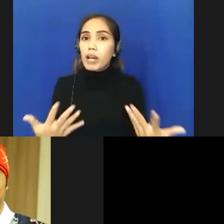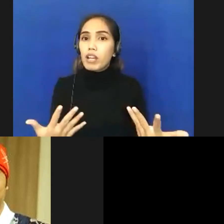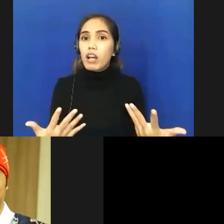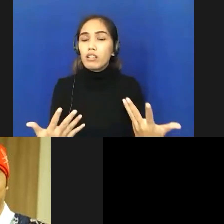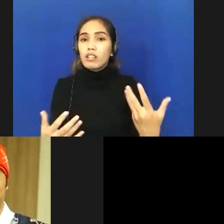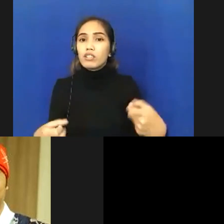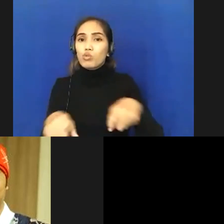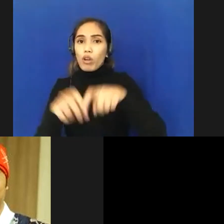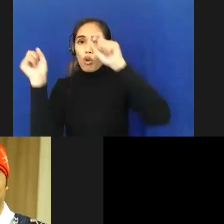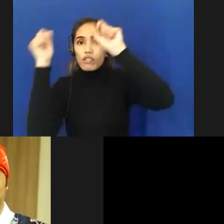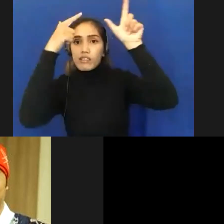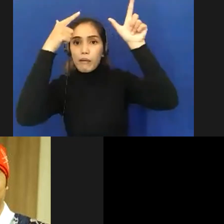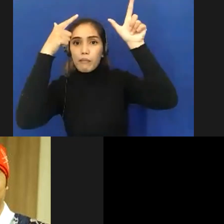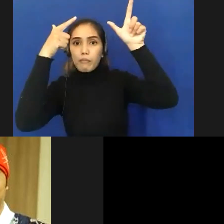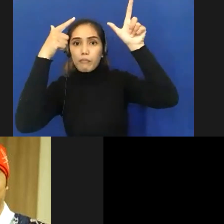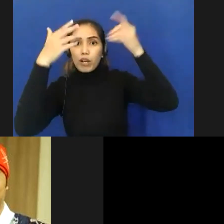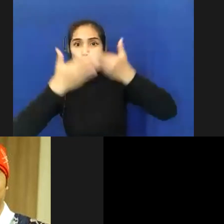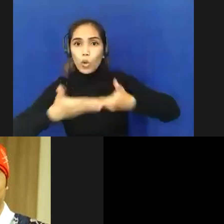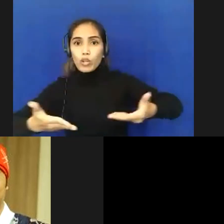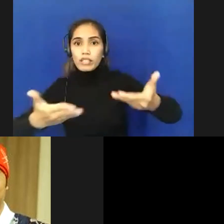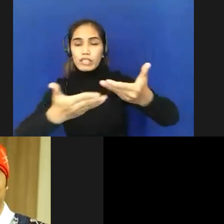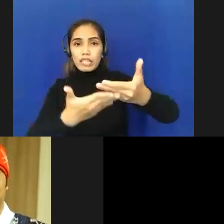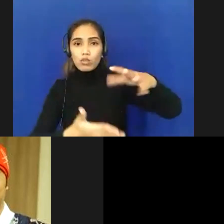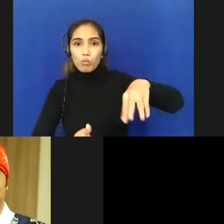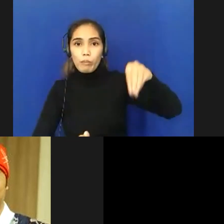kondisi Sumba Barat nah ini yang saya tanya